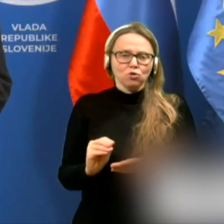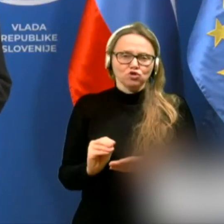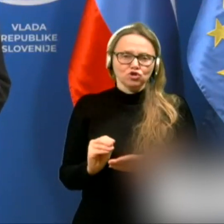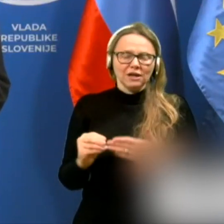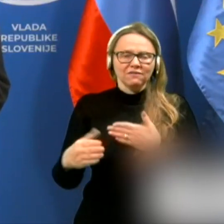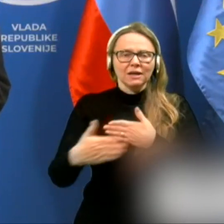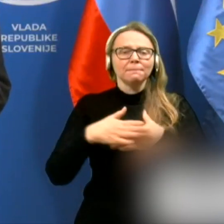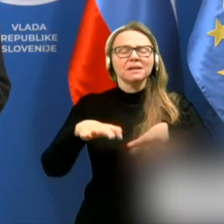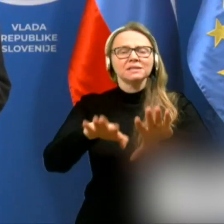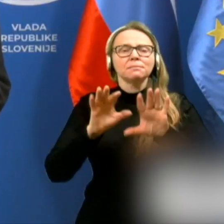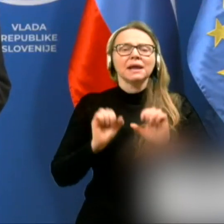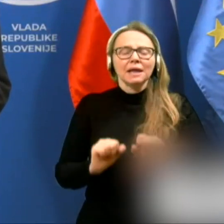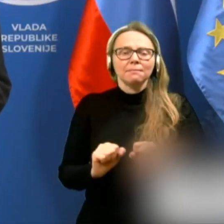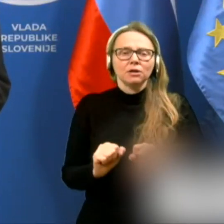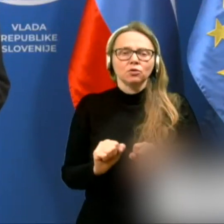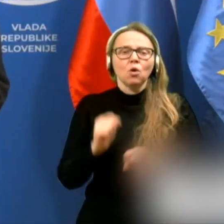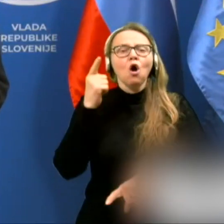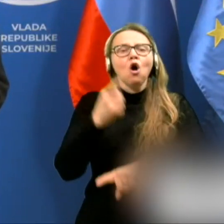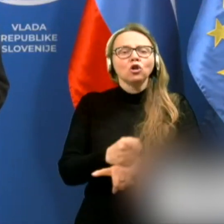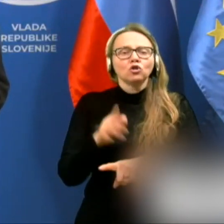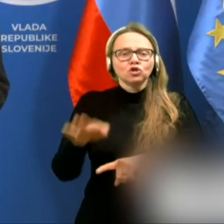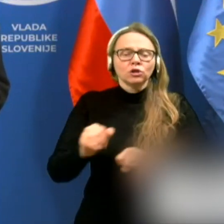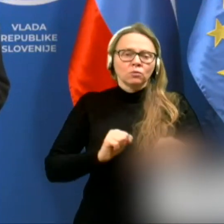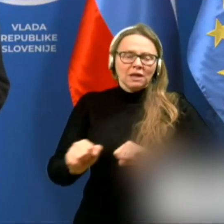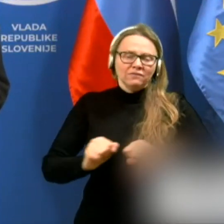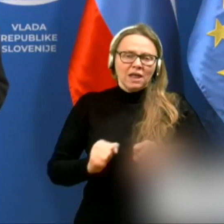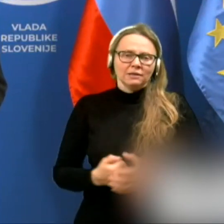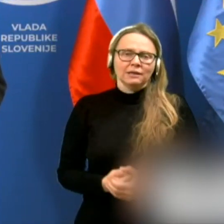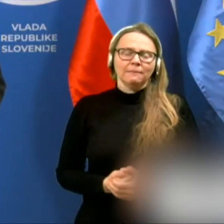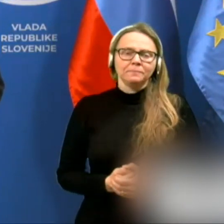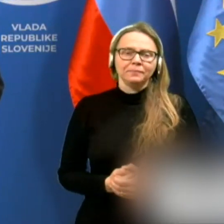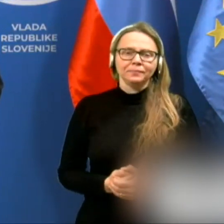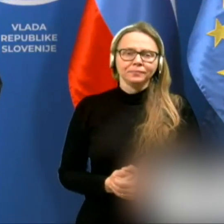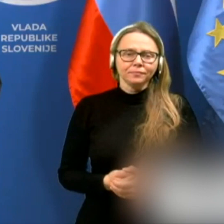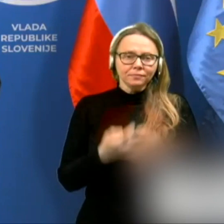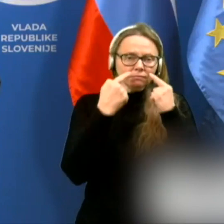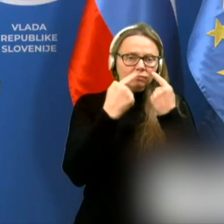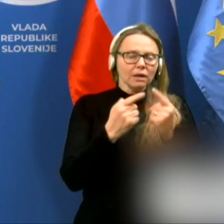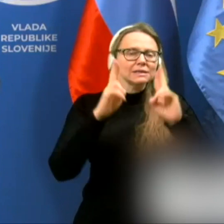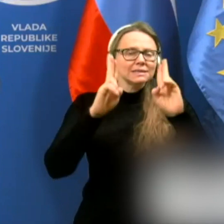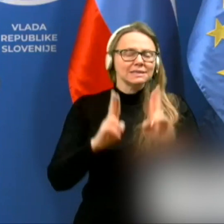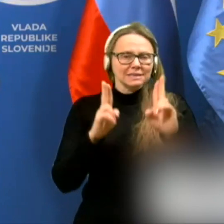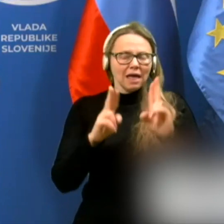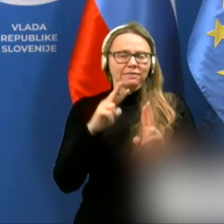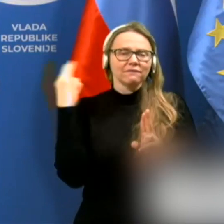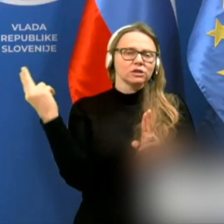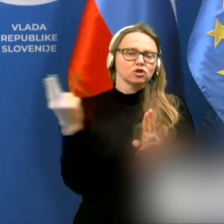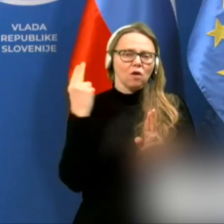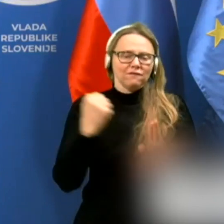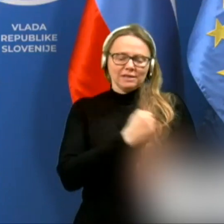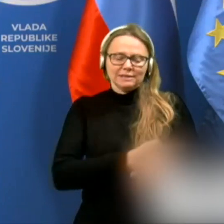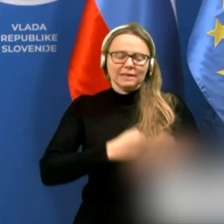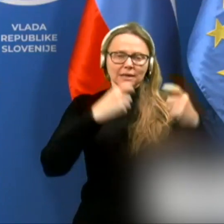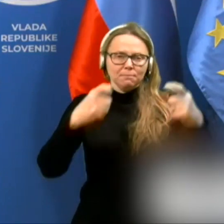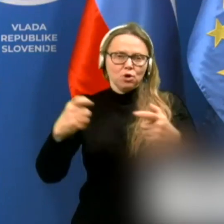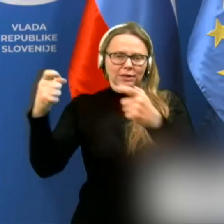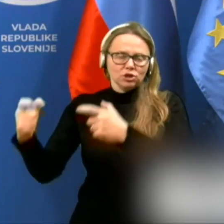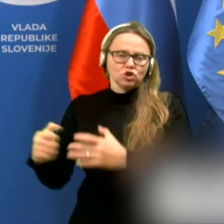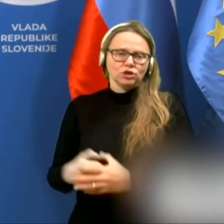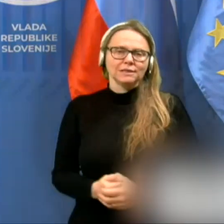pri sprejemanju odločitev na vladi. Poglejmo še stanje v slovenskih bolnišnicah.